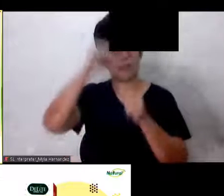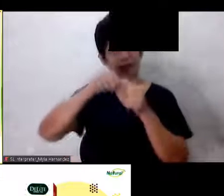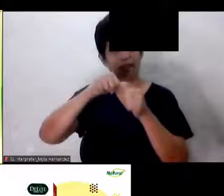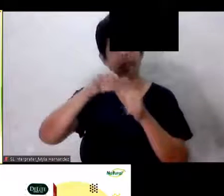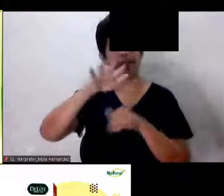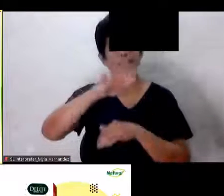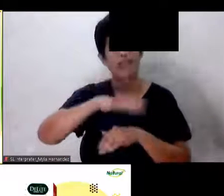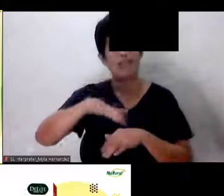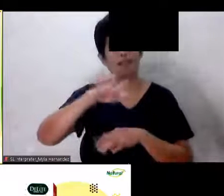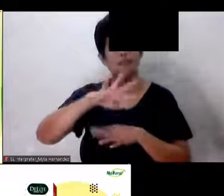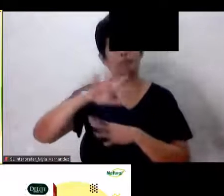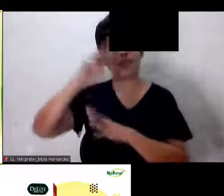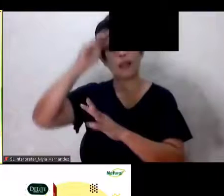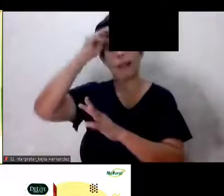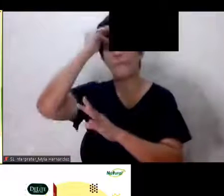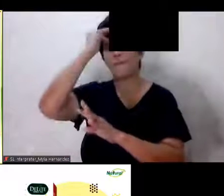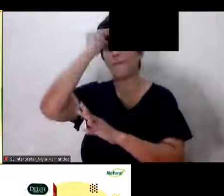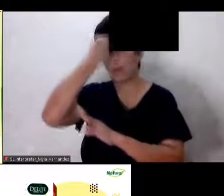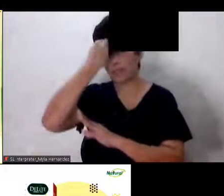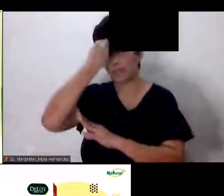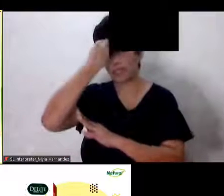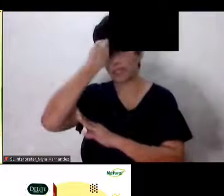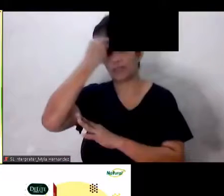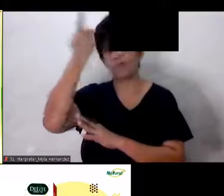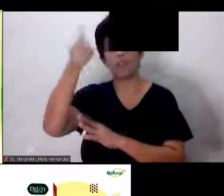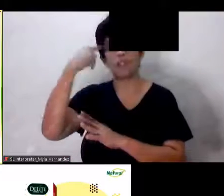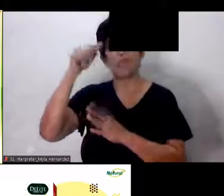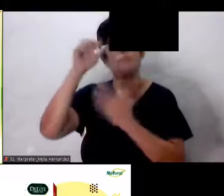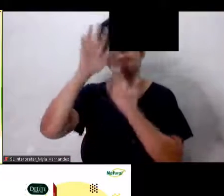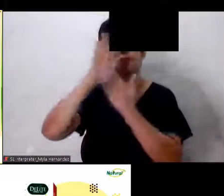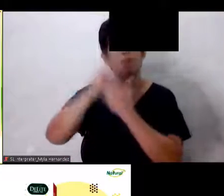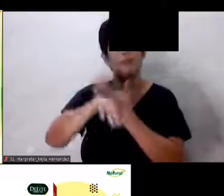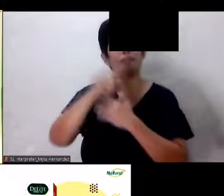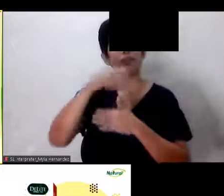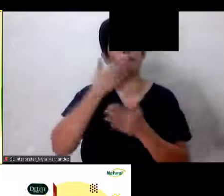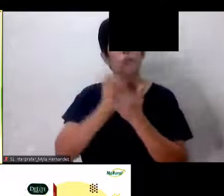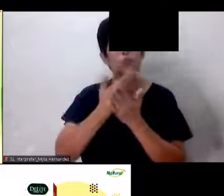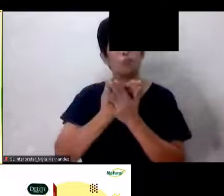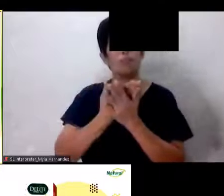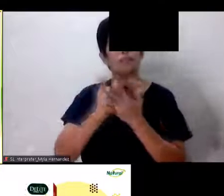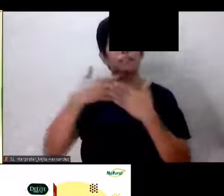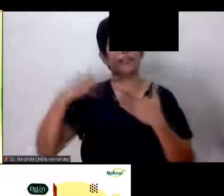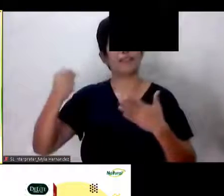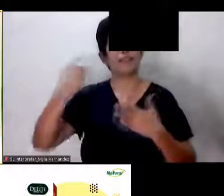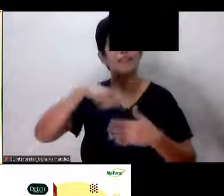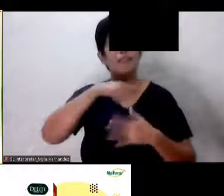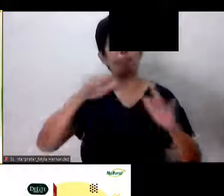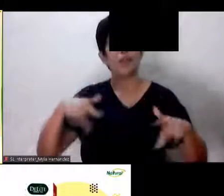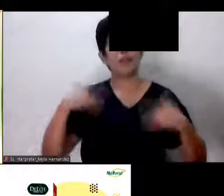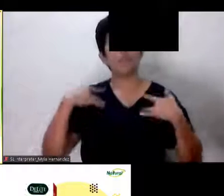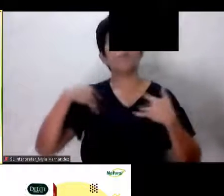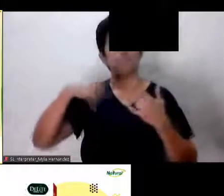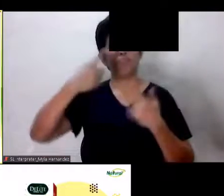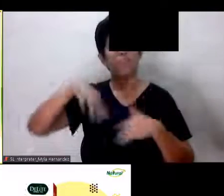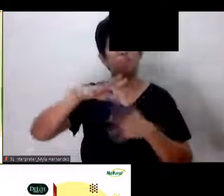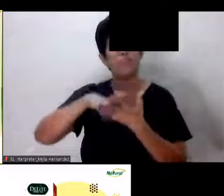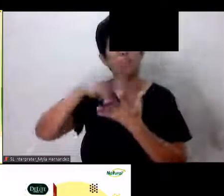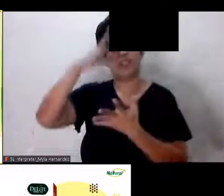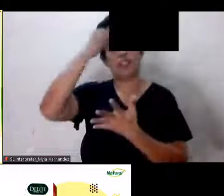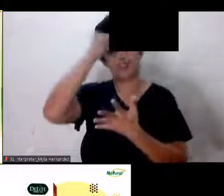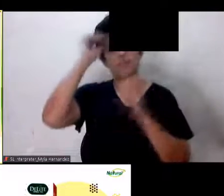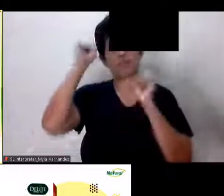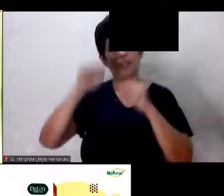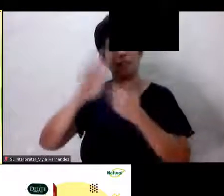ating mga Alaala Para maibalik din naman po Yung mga magagandang bagay Sa ating buhay Yung mga natutunan natin Pwede pa rin pong